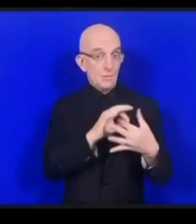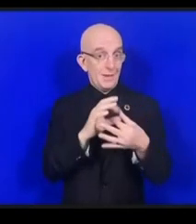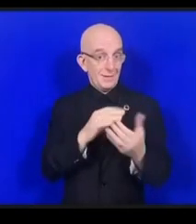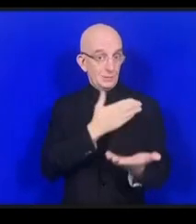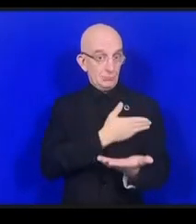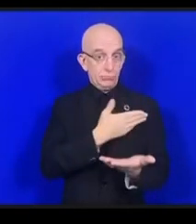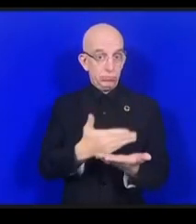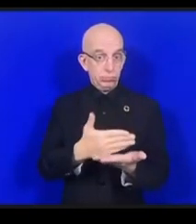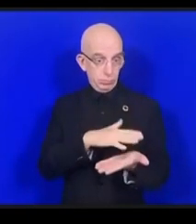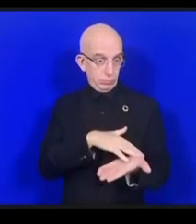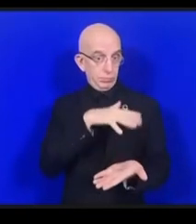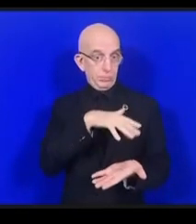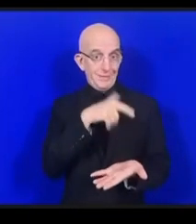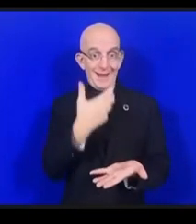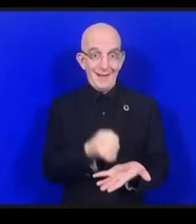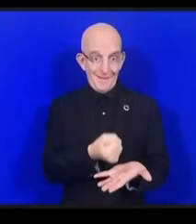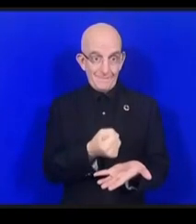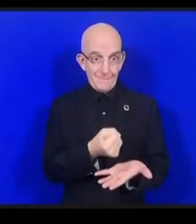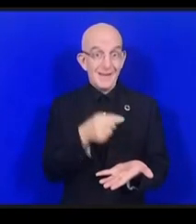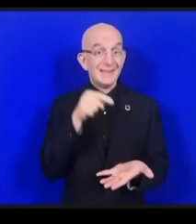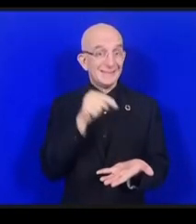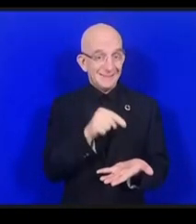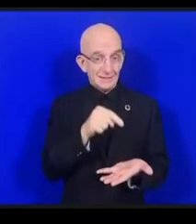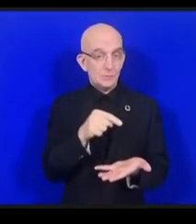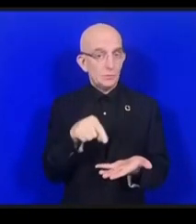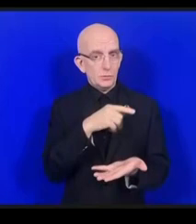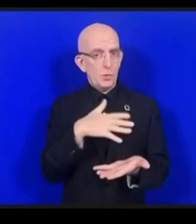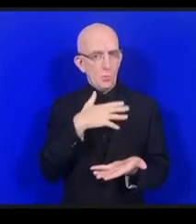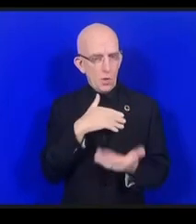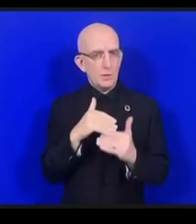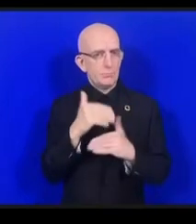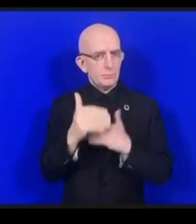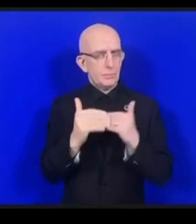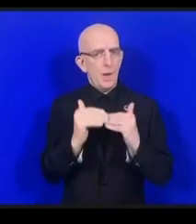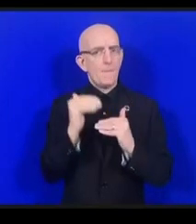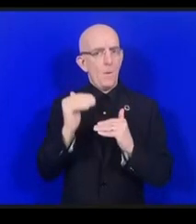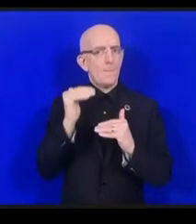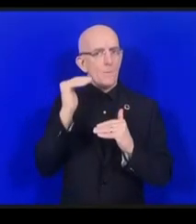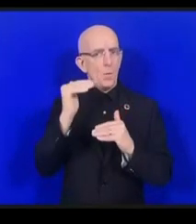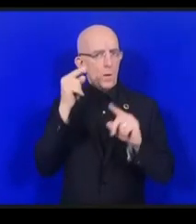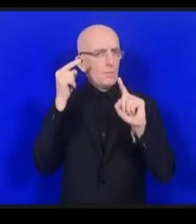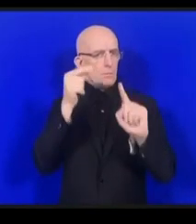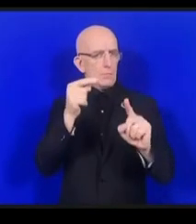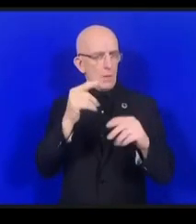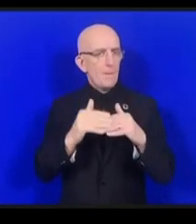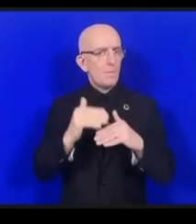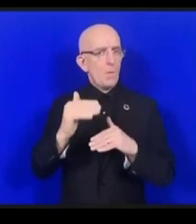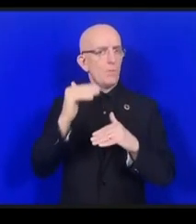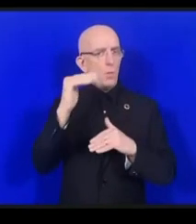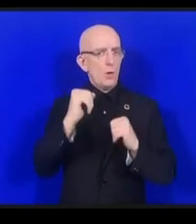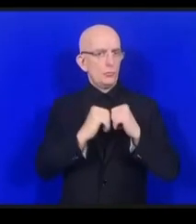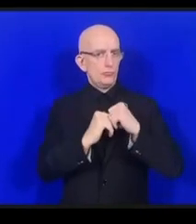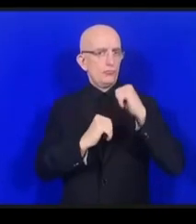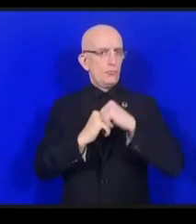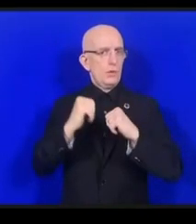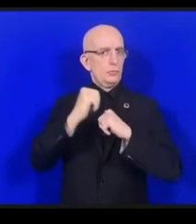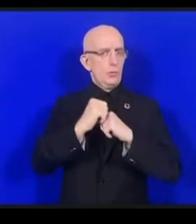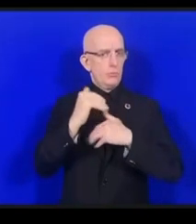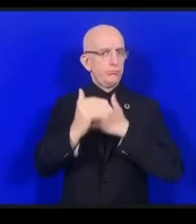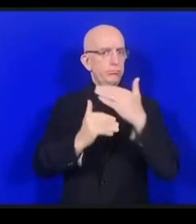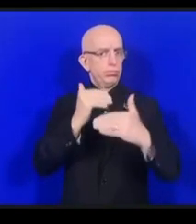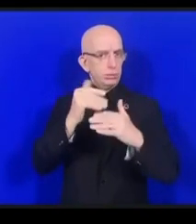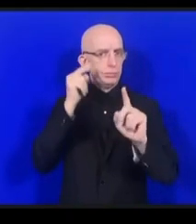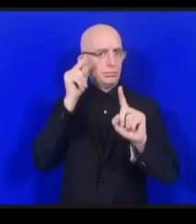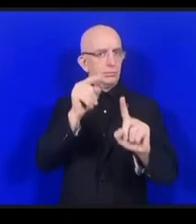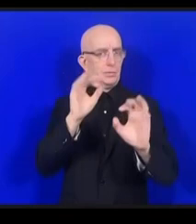ciblée pour avoir un impact positif pour prester ces services et respecter les droits